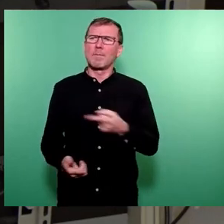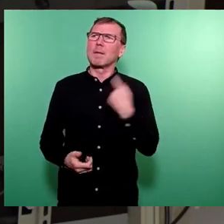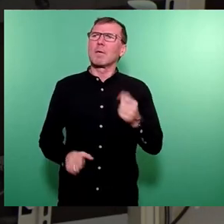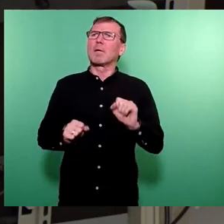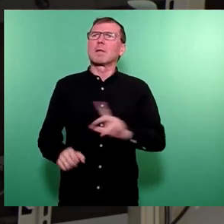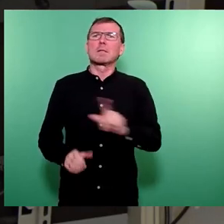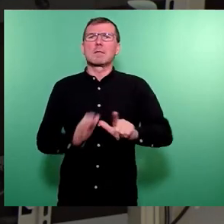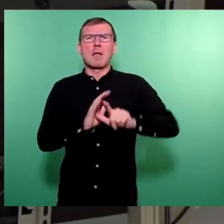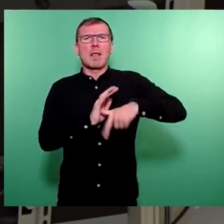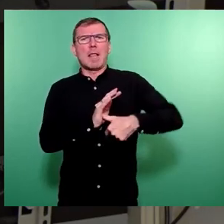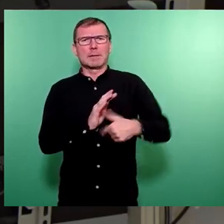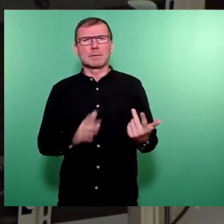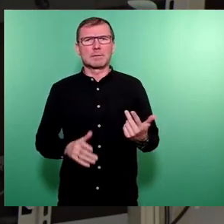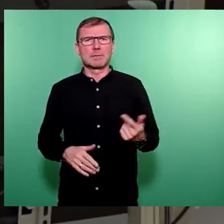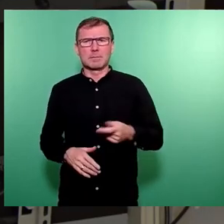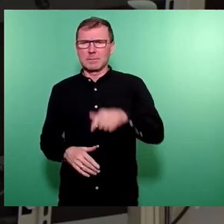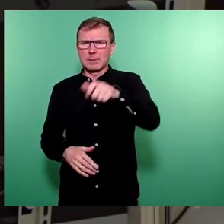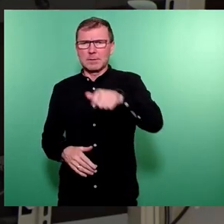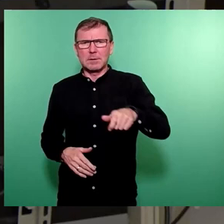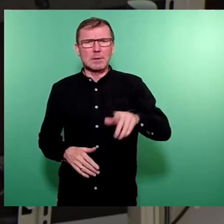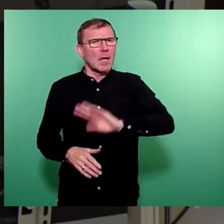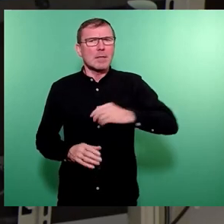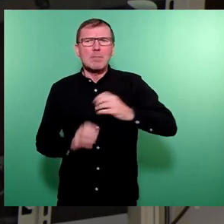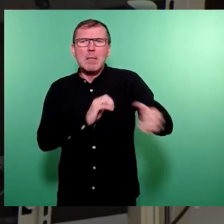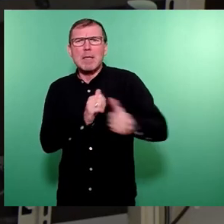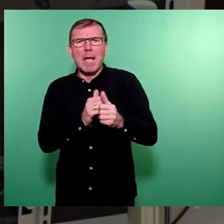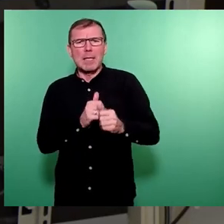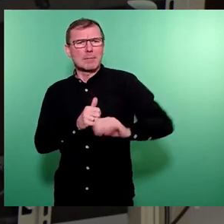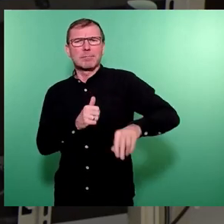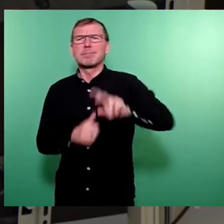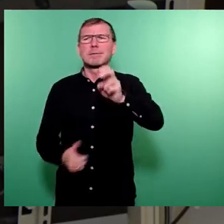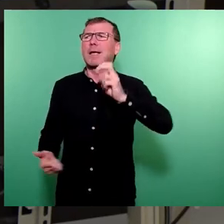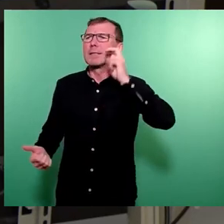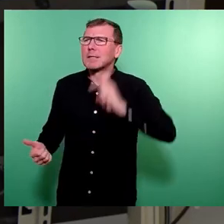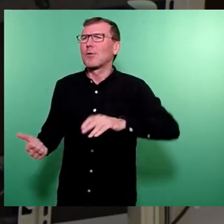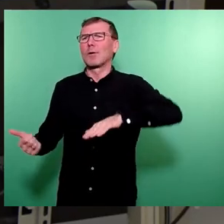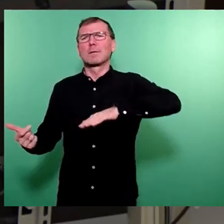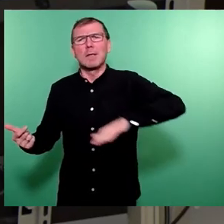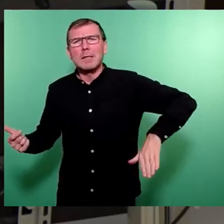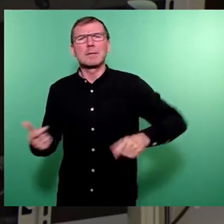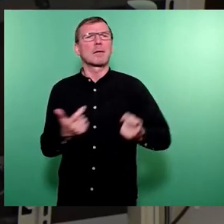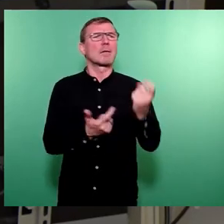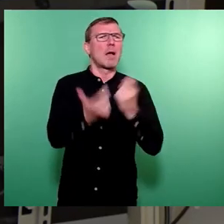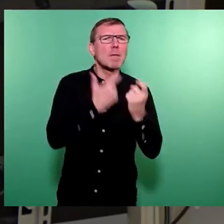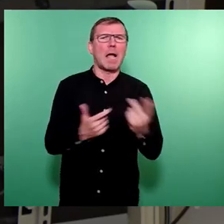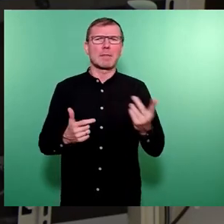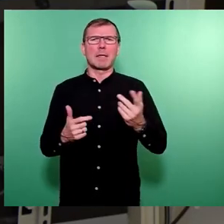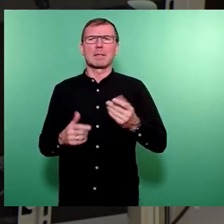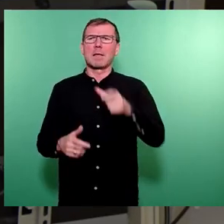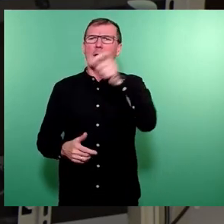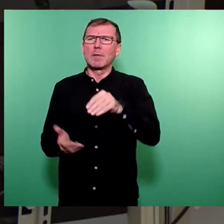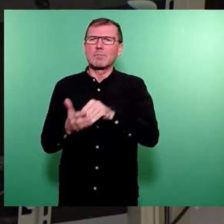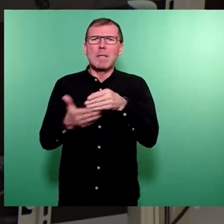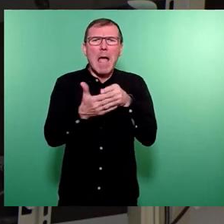leisten, sie nicht in diesem Maße zu beteiligen, die Seniorinnen, die Kinder, die Migrantinnen und die Menschen mit Behinderungen.